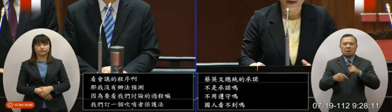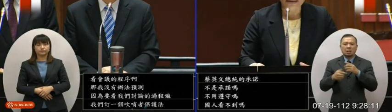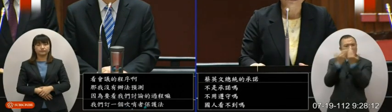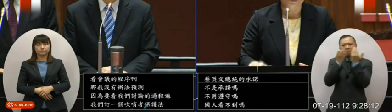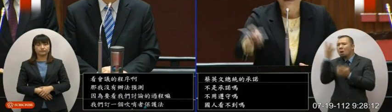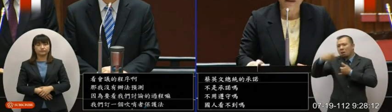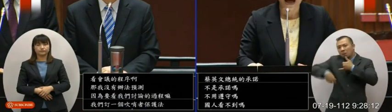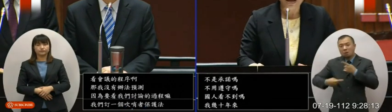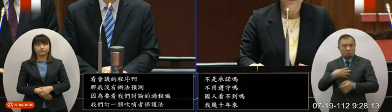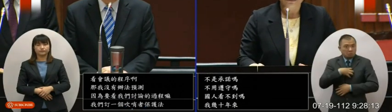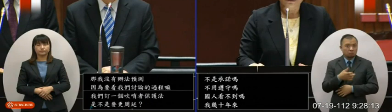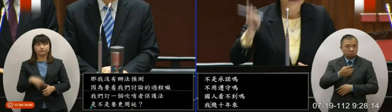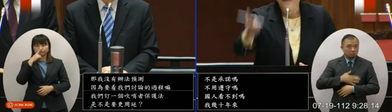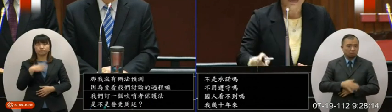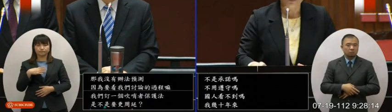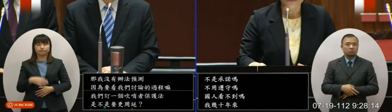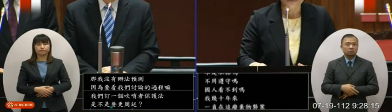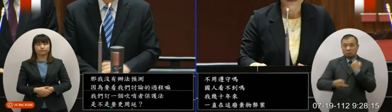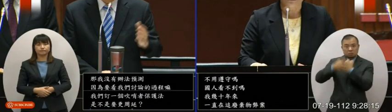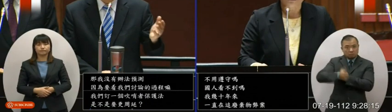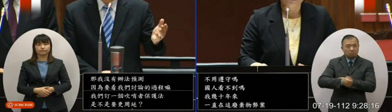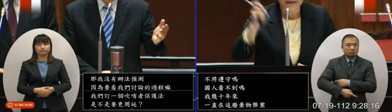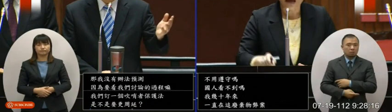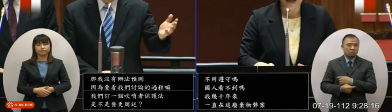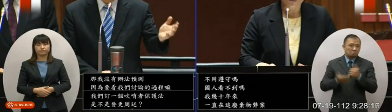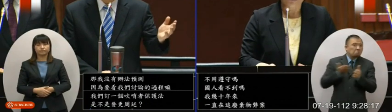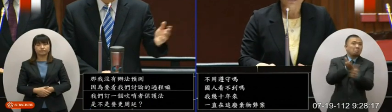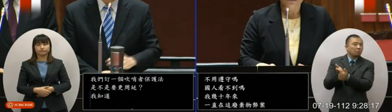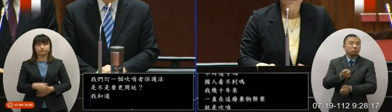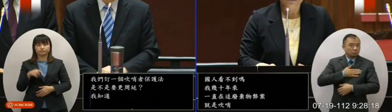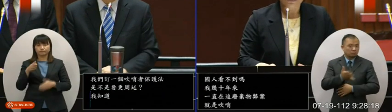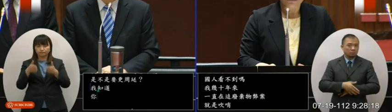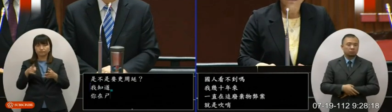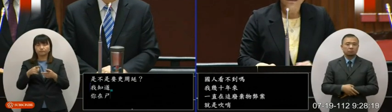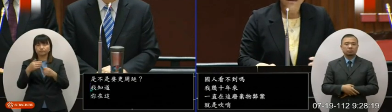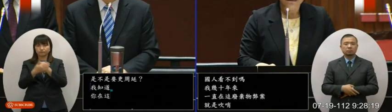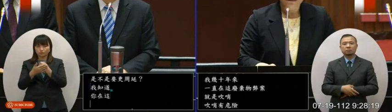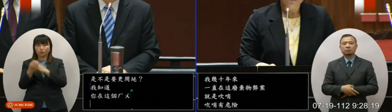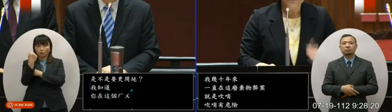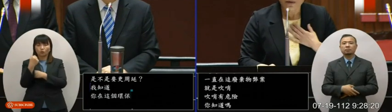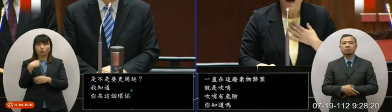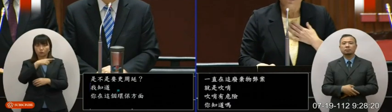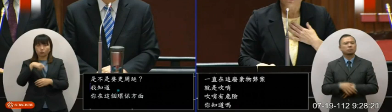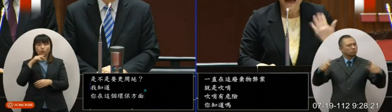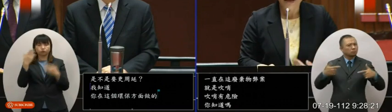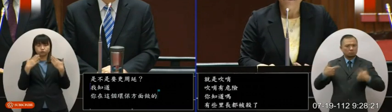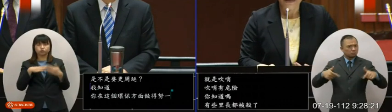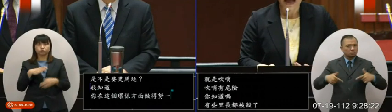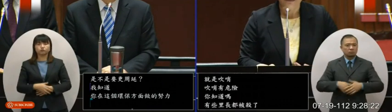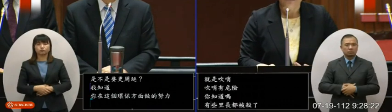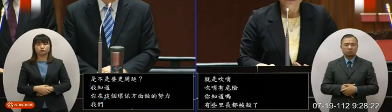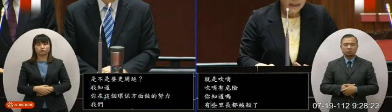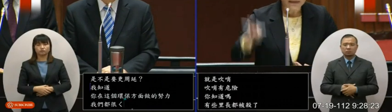吹哨有危险你知道吗我知道有些立场都被杀了你知道吗你在这个环保方面所做的努力我想我们打清楚我